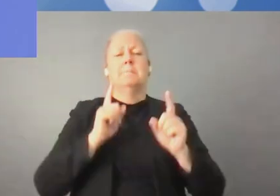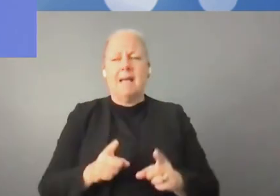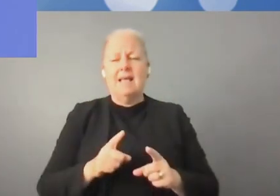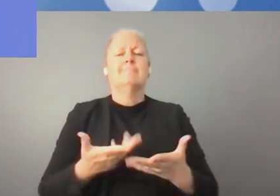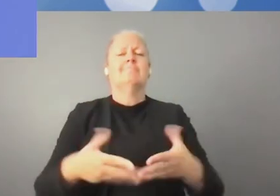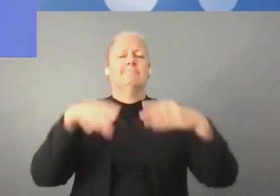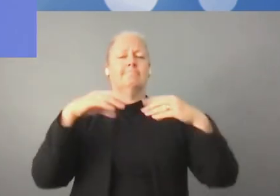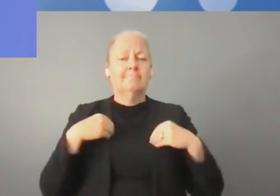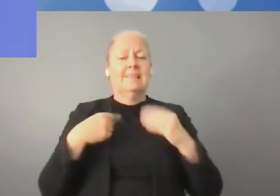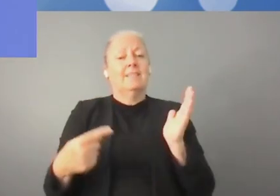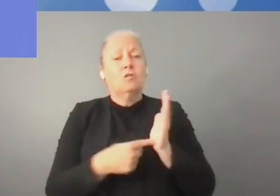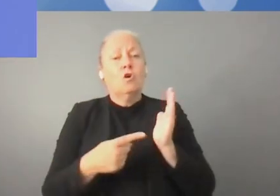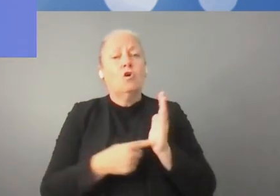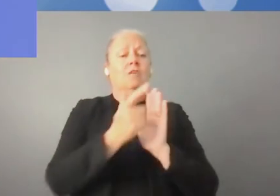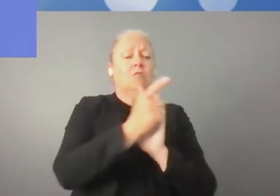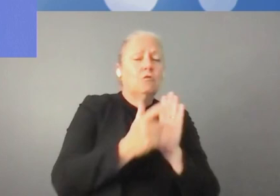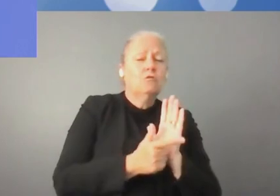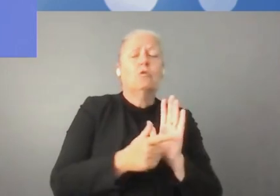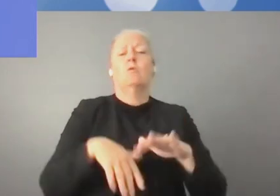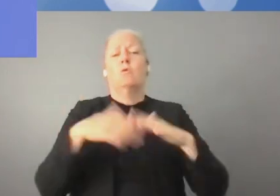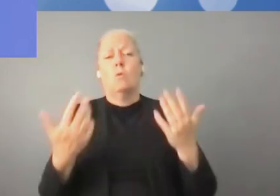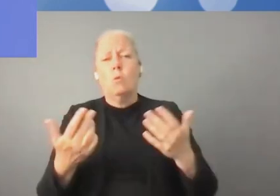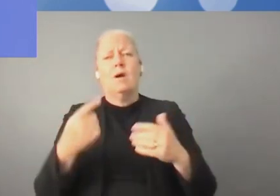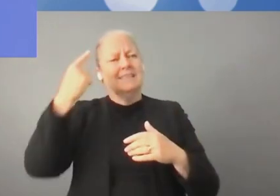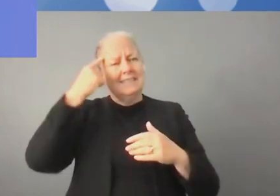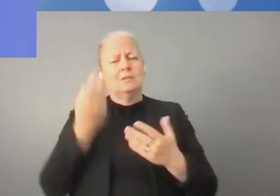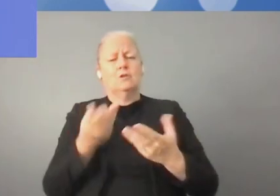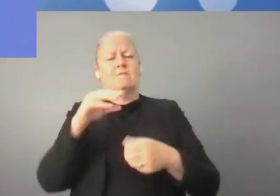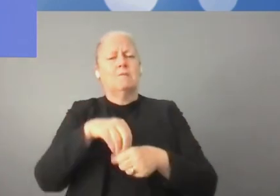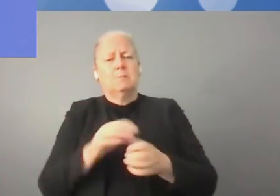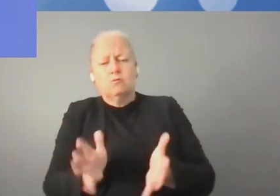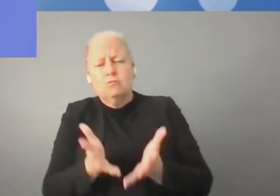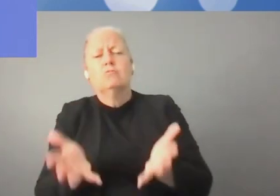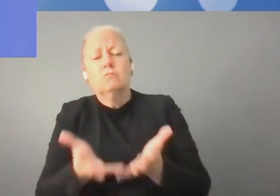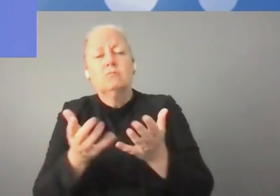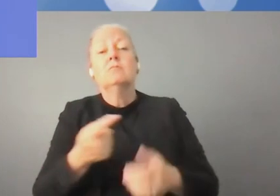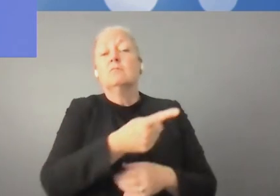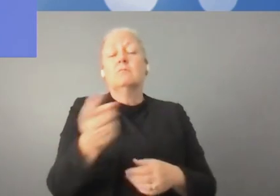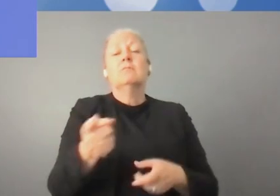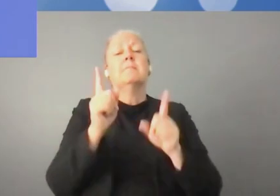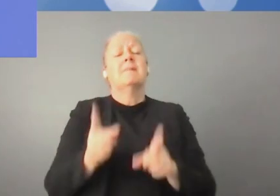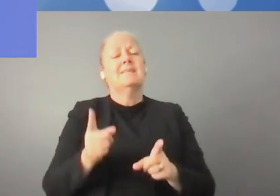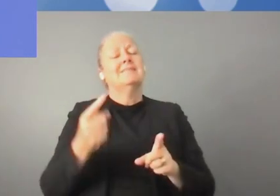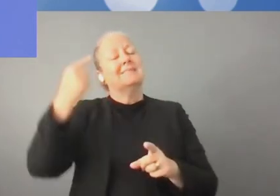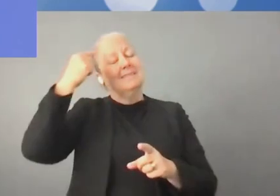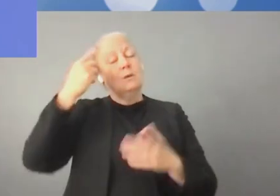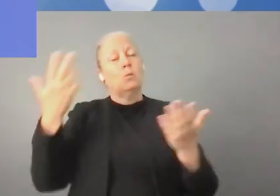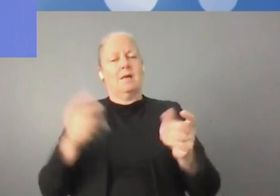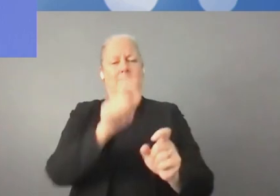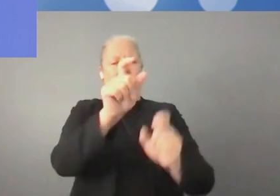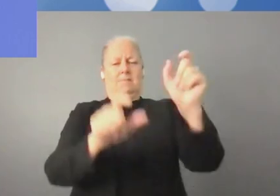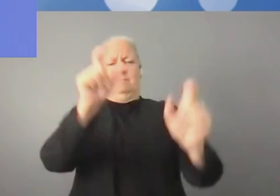est sûre, la transformation numérique va durer, va continuer. Et nous